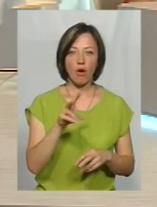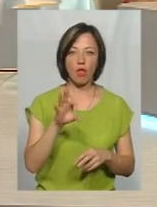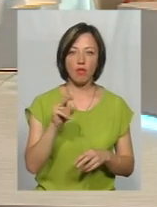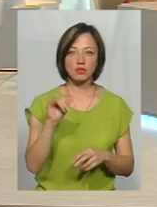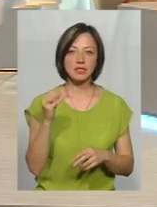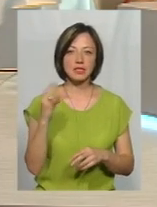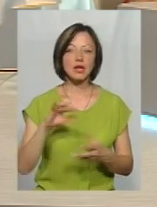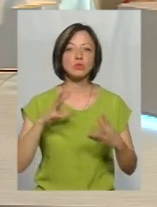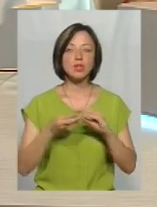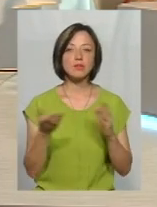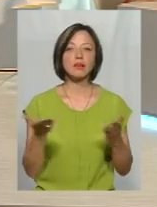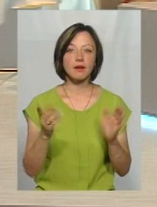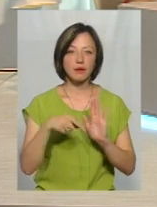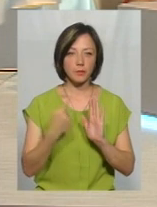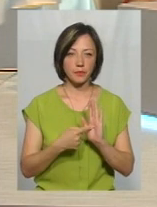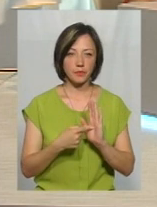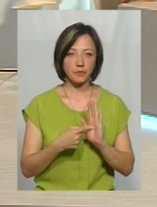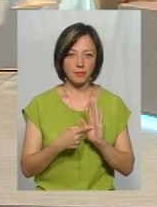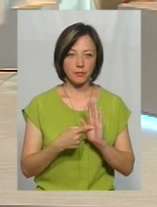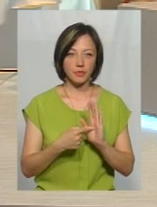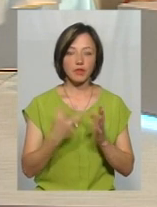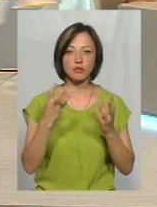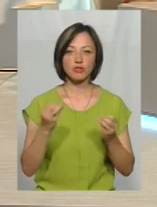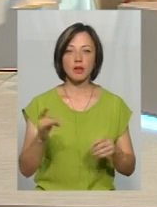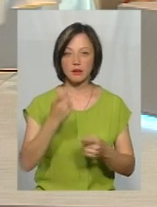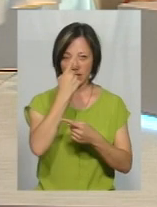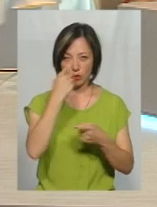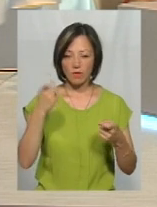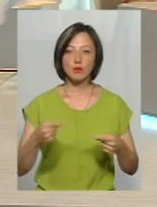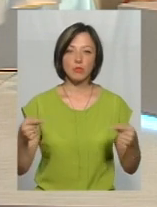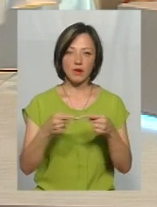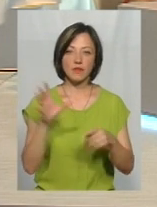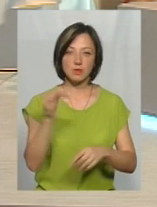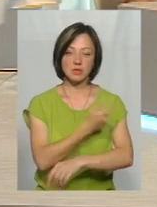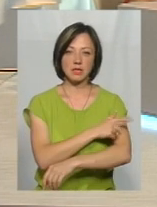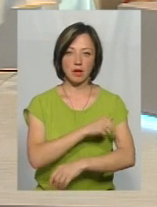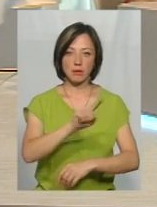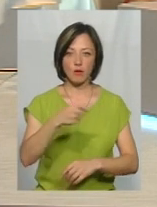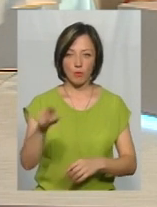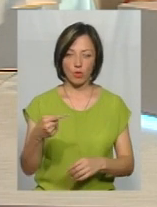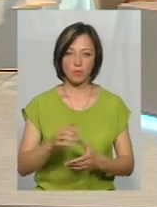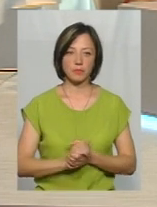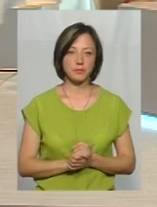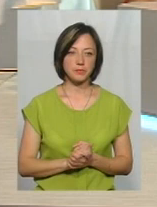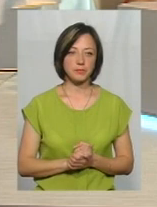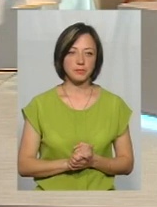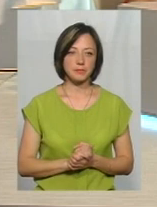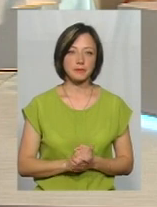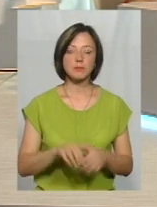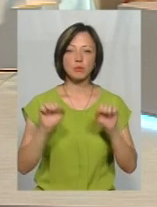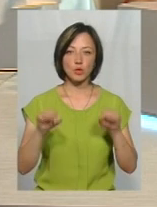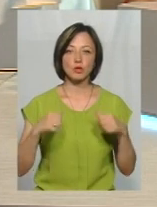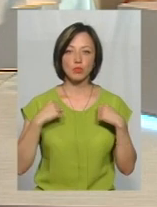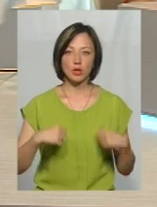результати цих досліджувань? Результати, ще раз наголошую, відповідають всім санітарним вимогам. Санітарним та гігієнічним вимогам. Можна